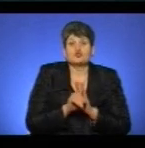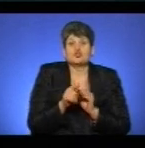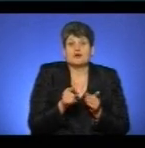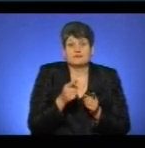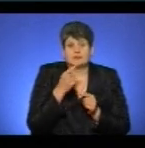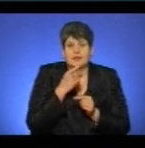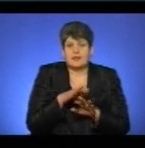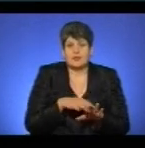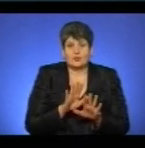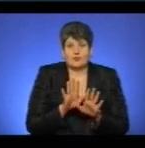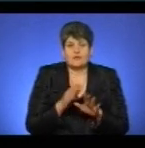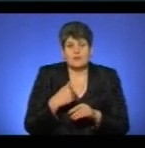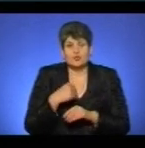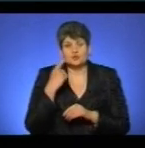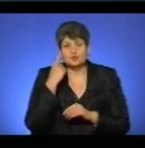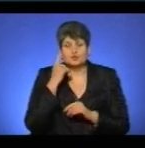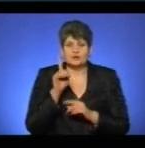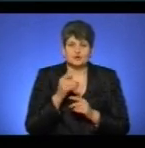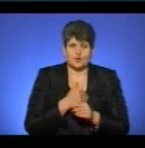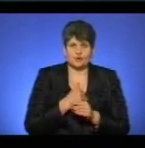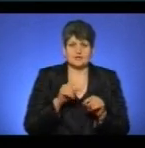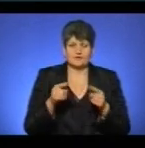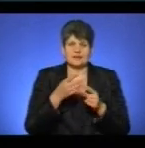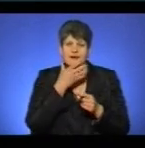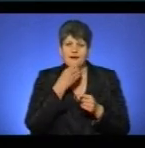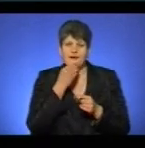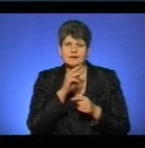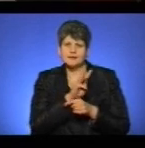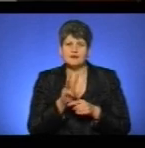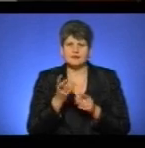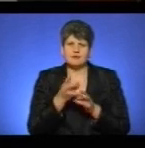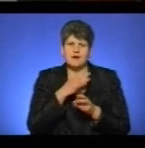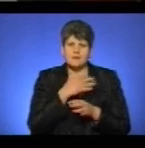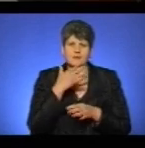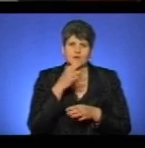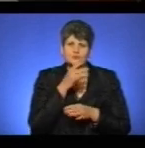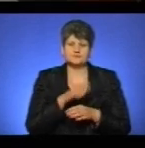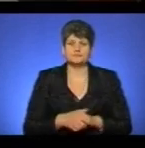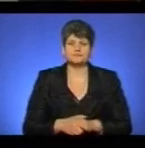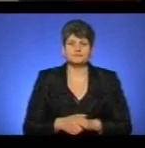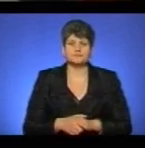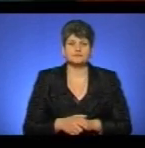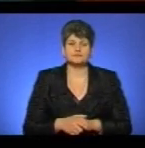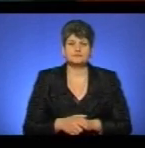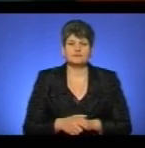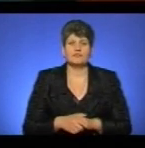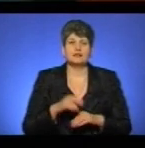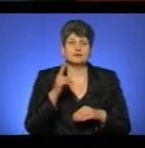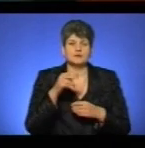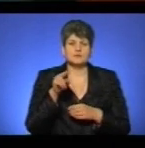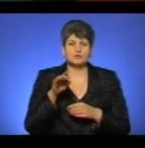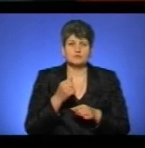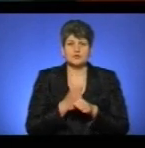ще недовго. На мою думку, якщо хочеш створити гарний сайт, треба багато. Данило Петров працює за